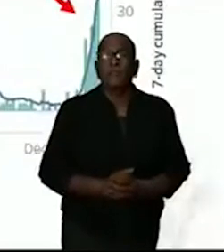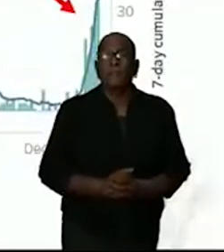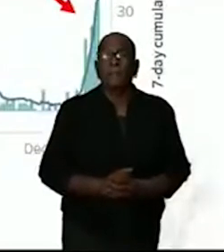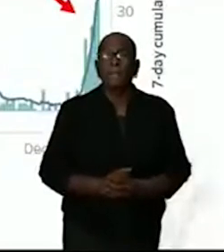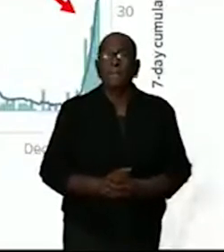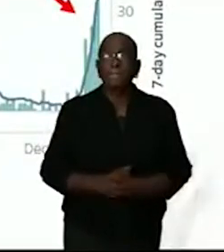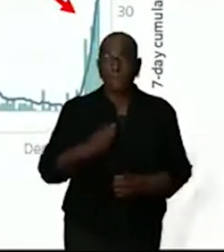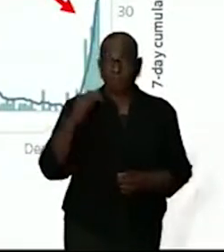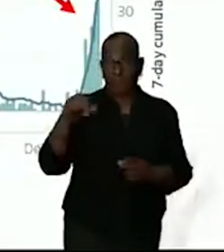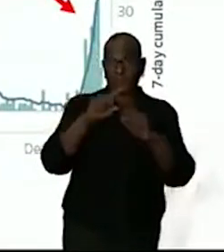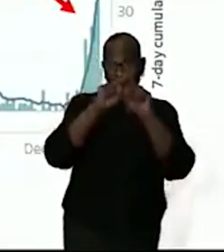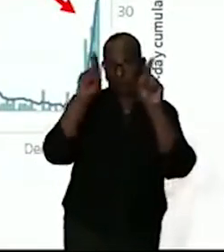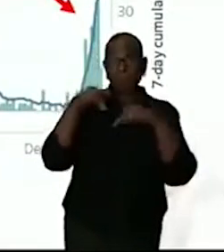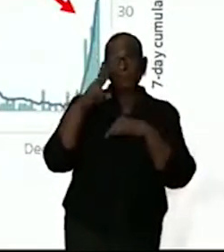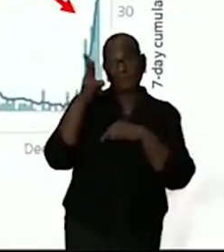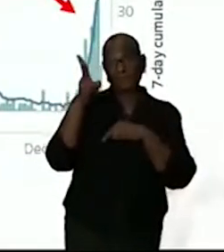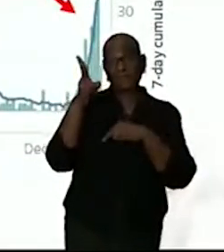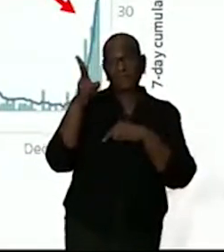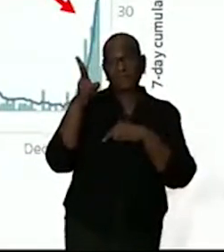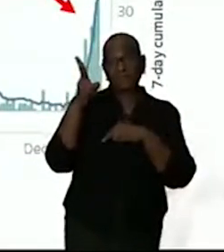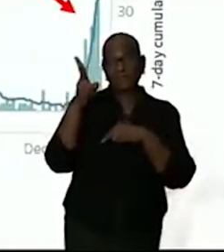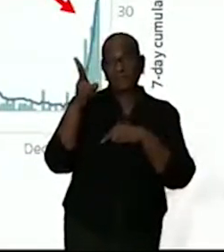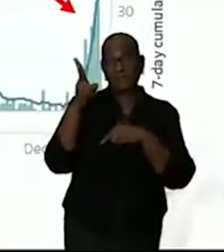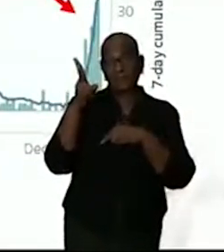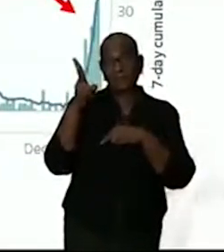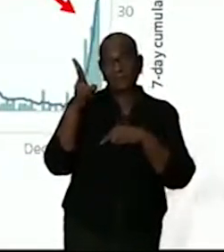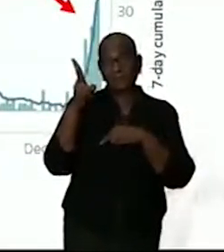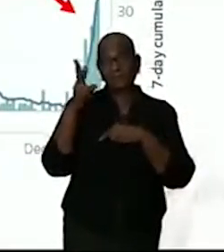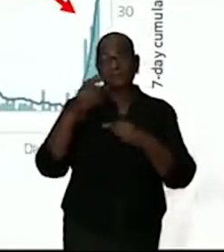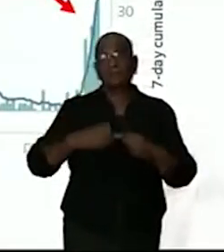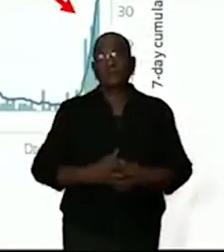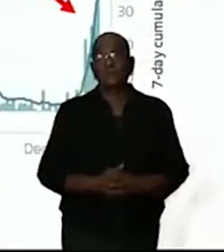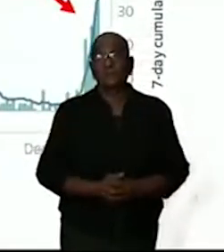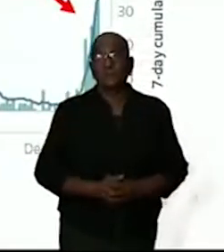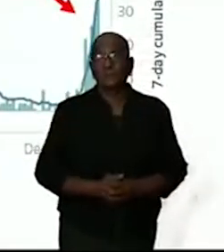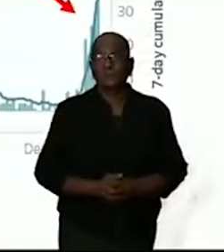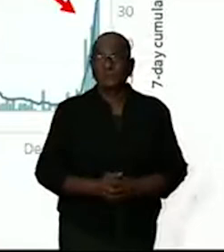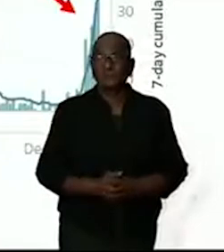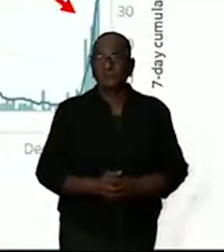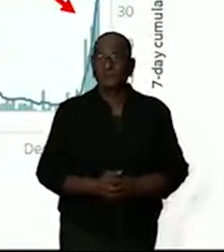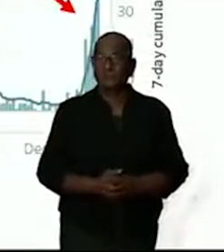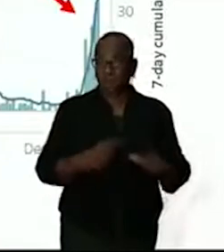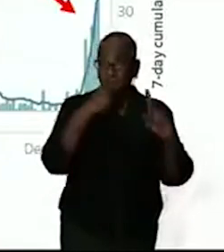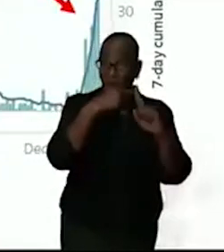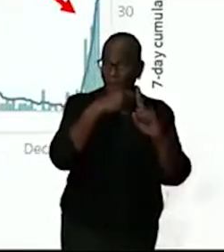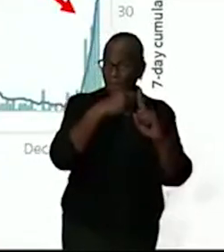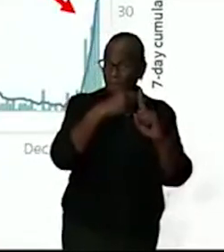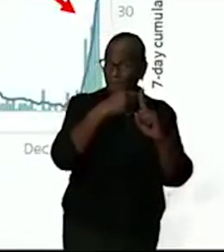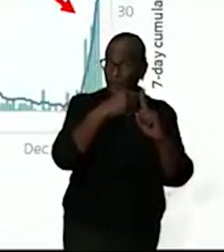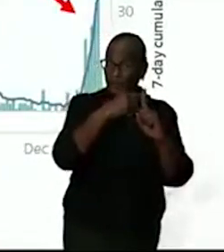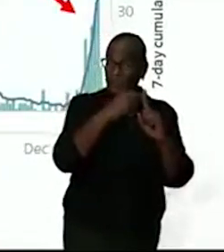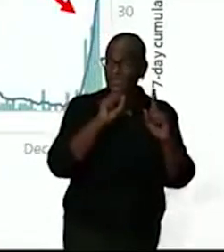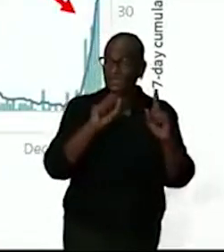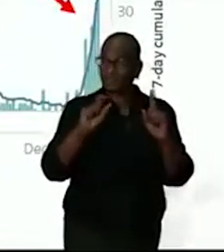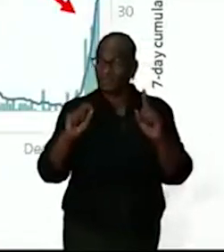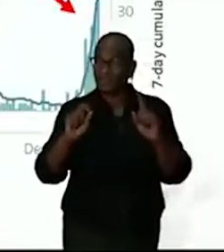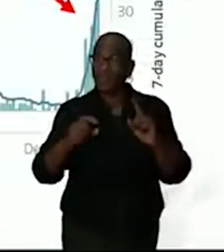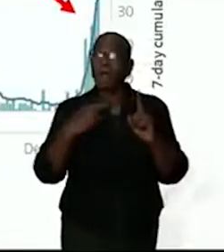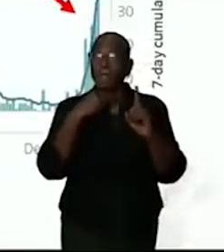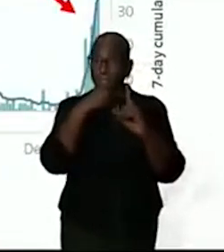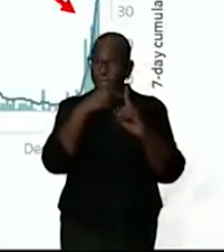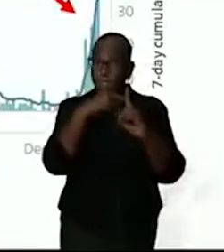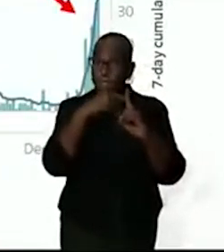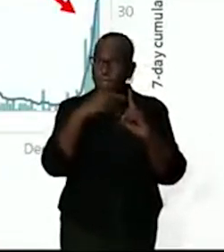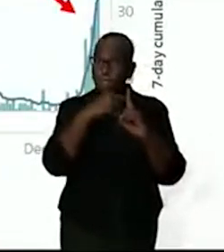In dit plaatje ziet u wat we noemen de positivity rate. En de positivity rate is het aantal positieve